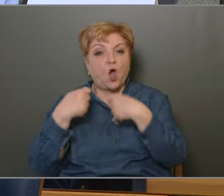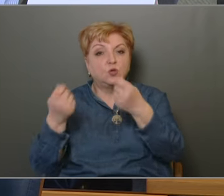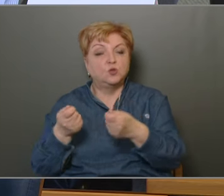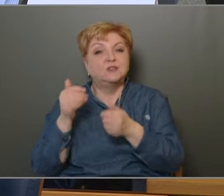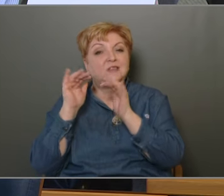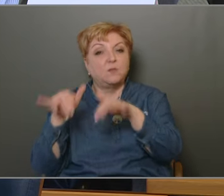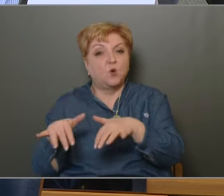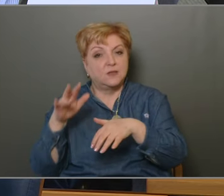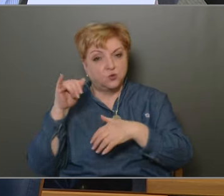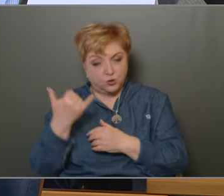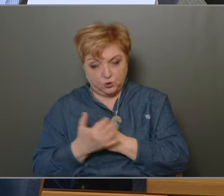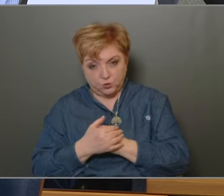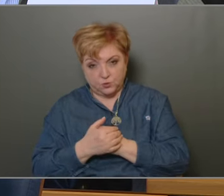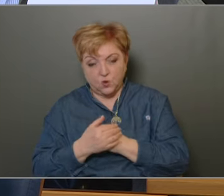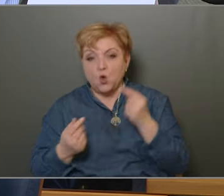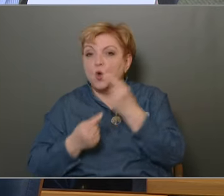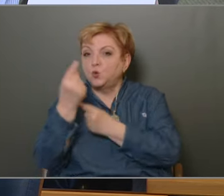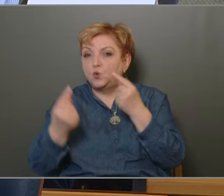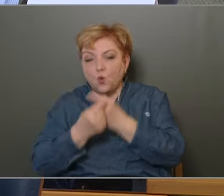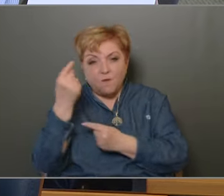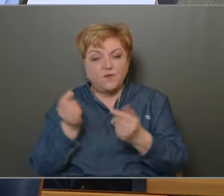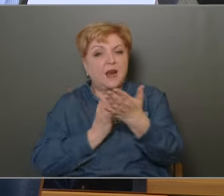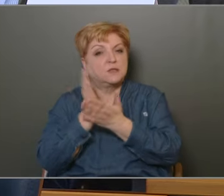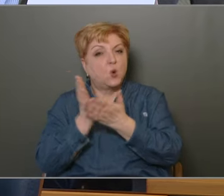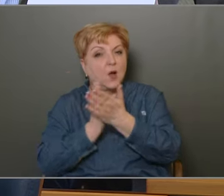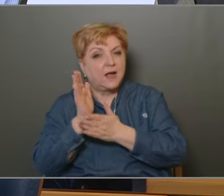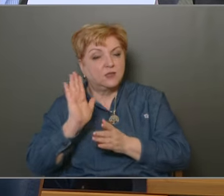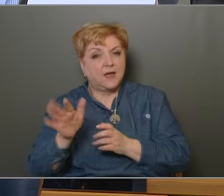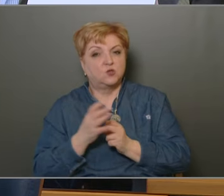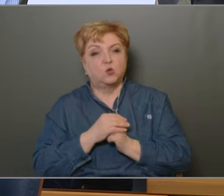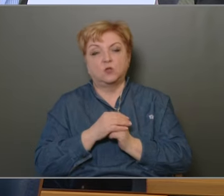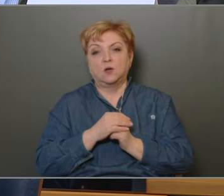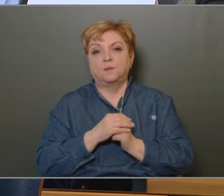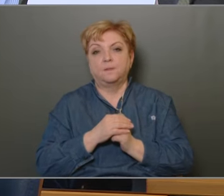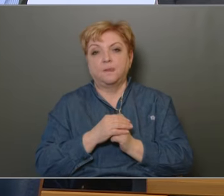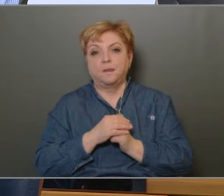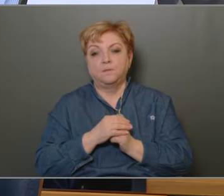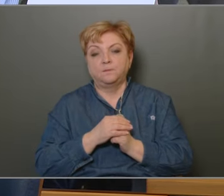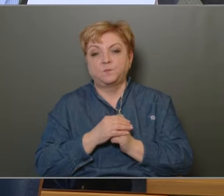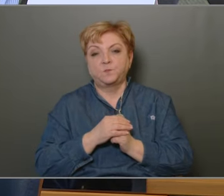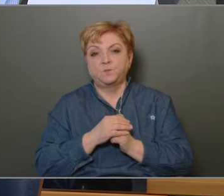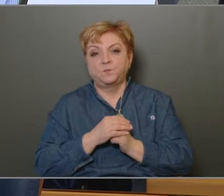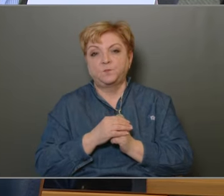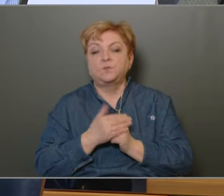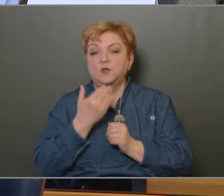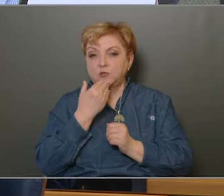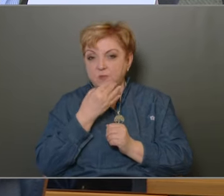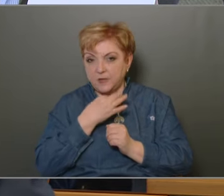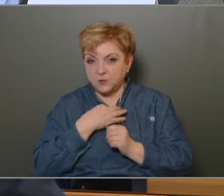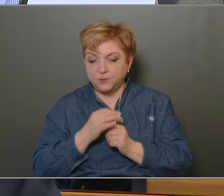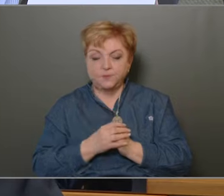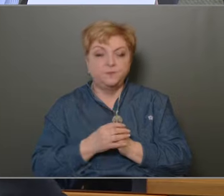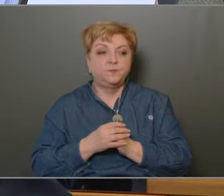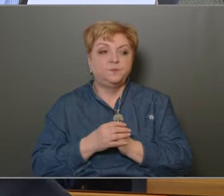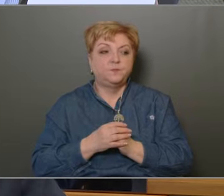támogatásokat, a különféle szolgáltatásoknak a hatását. Köszönöm szót.